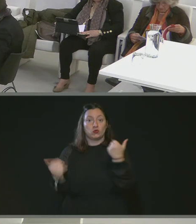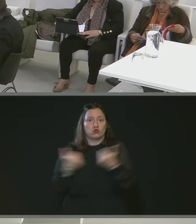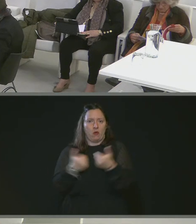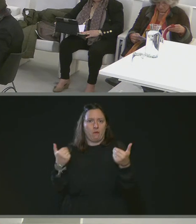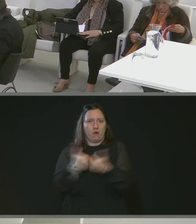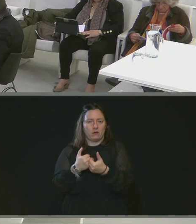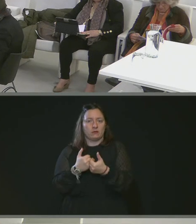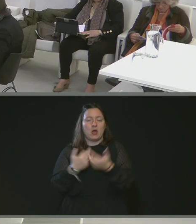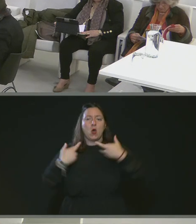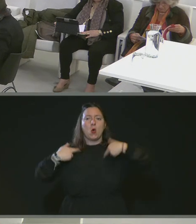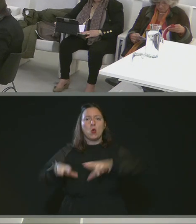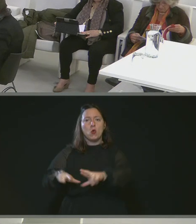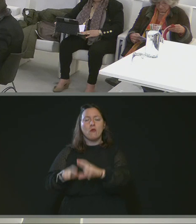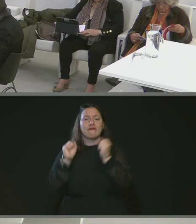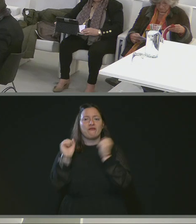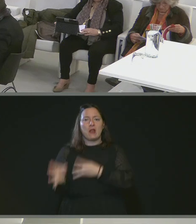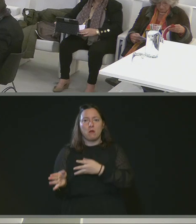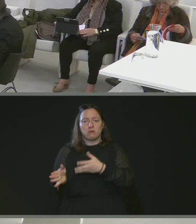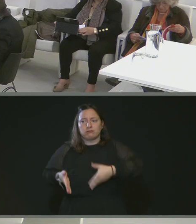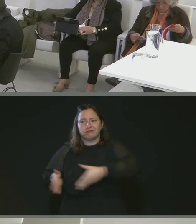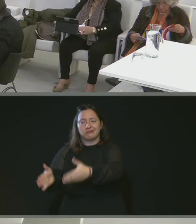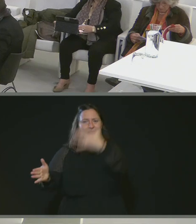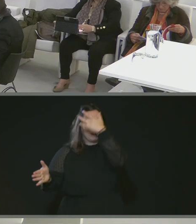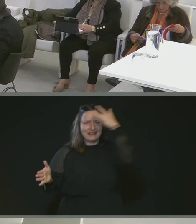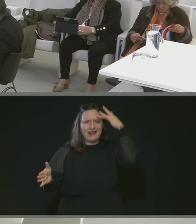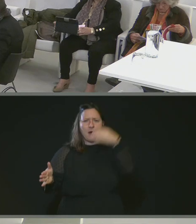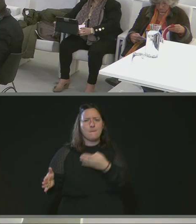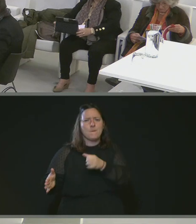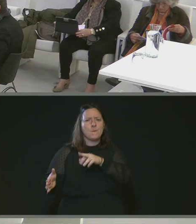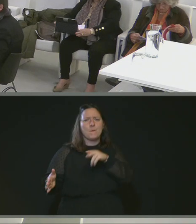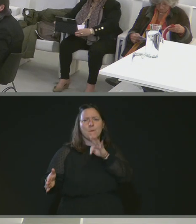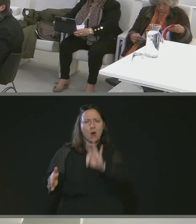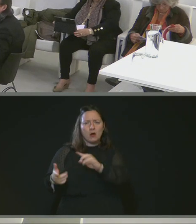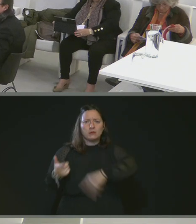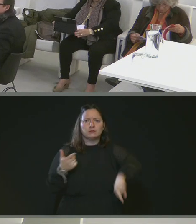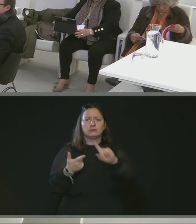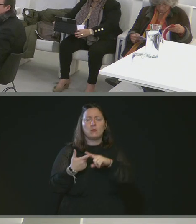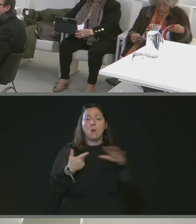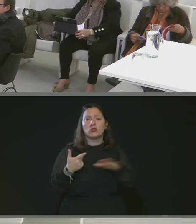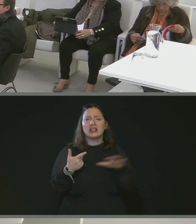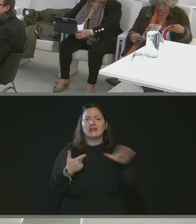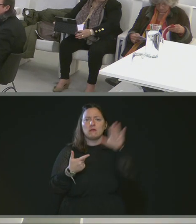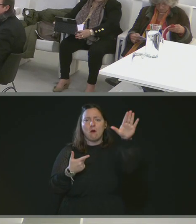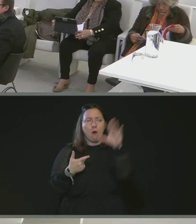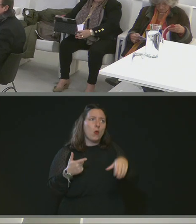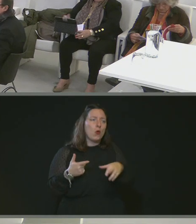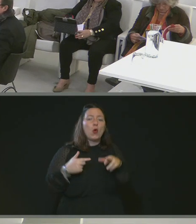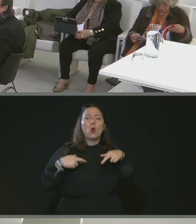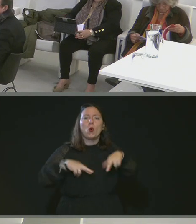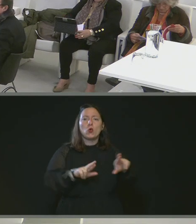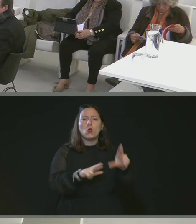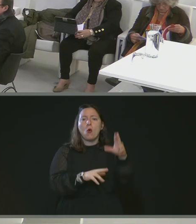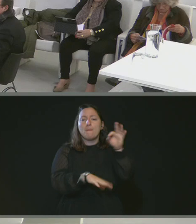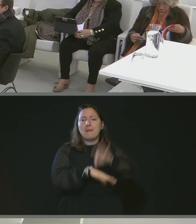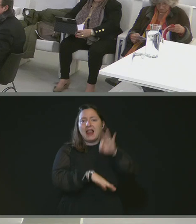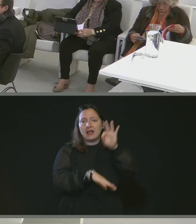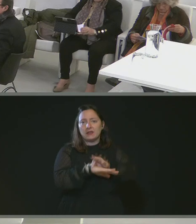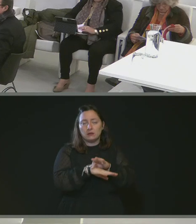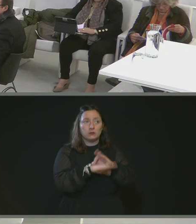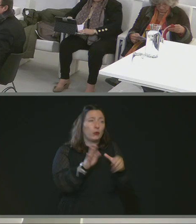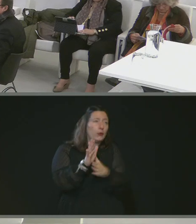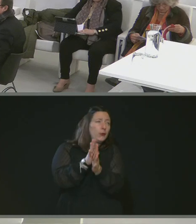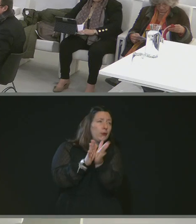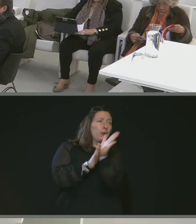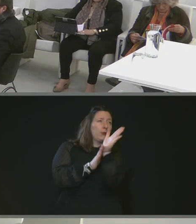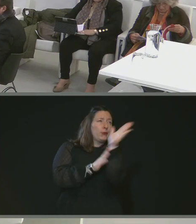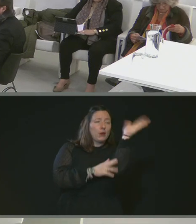rue Saint-Mort à Rouen et l'avenue du Mont aux Malades à Mont-Saint-Aignan, du carrefour avec la rue Maladerie au Giratoire des Coquets. Donc